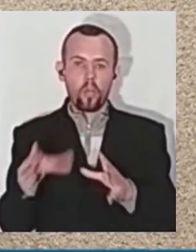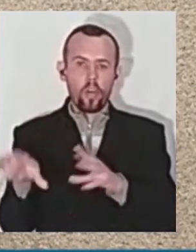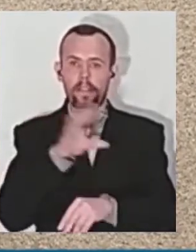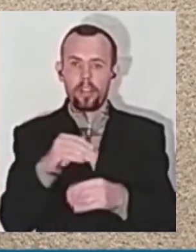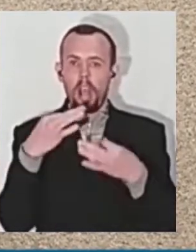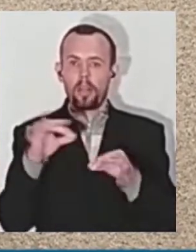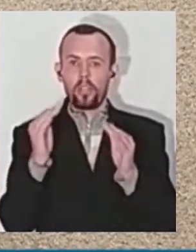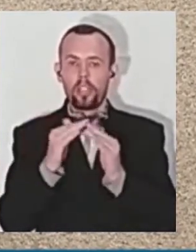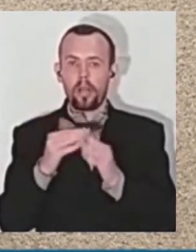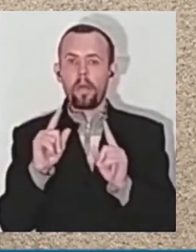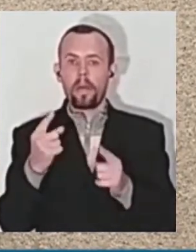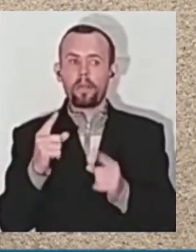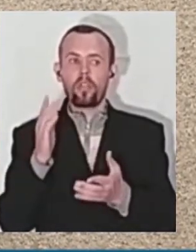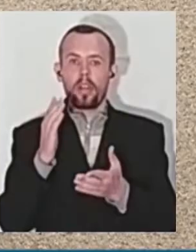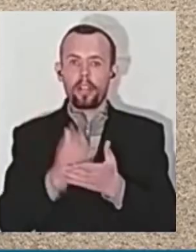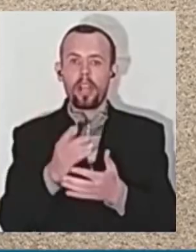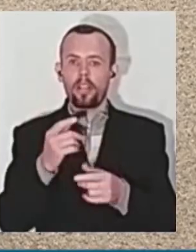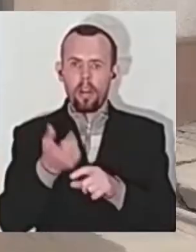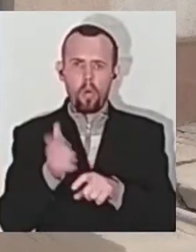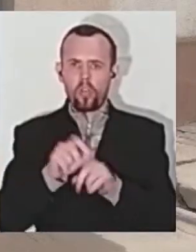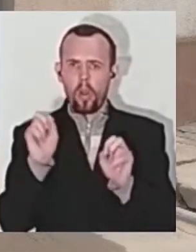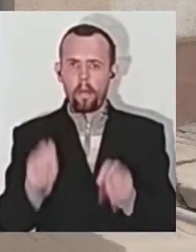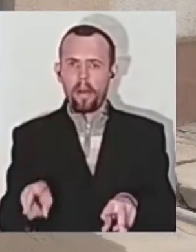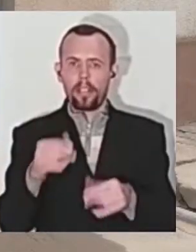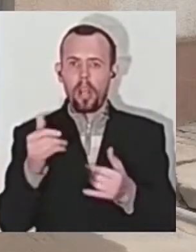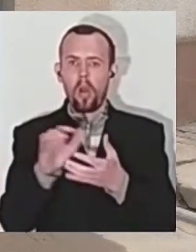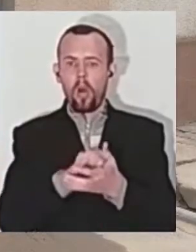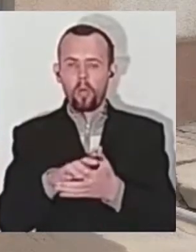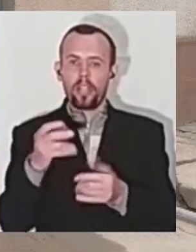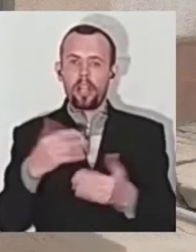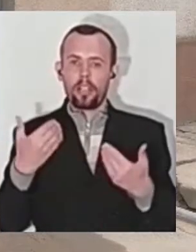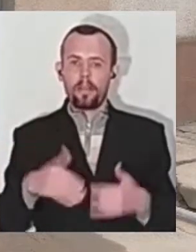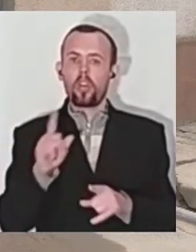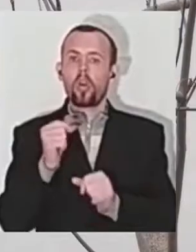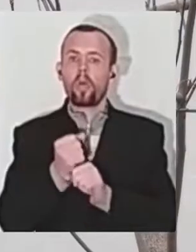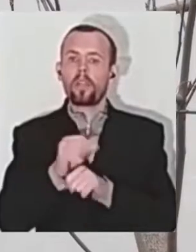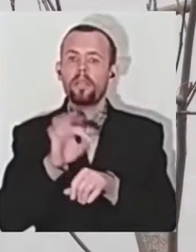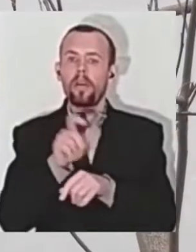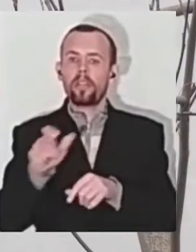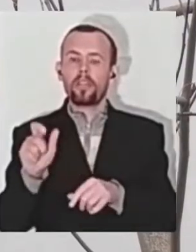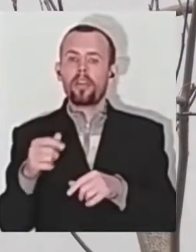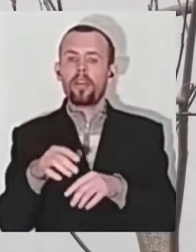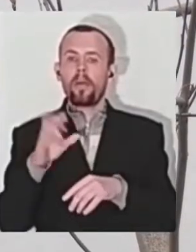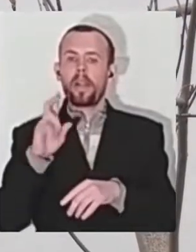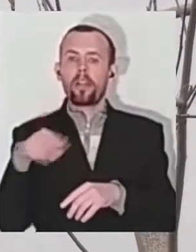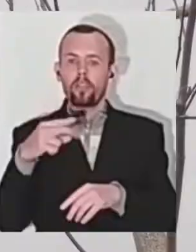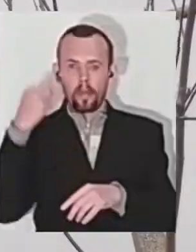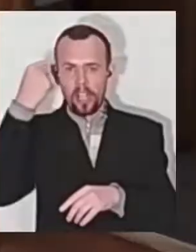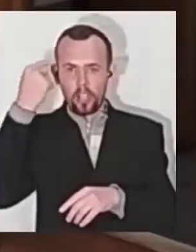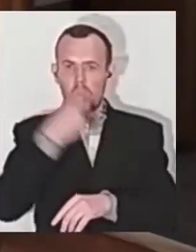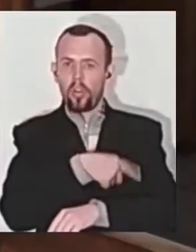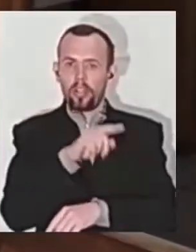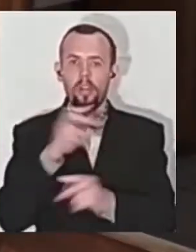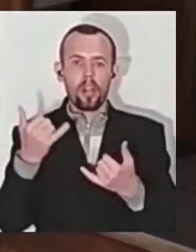тому що є особливо опасні для громадянства і для себе. Що робити з пацієнтами Білгородністровської психіатричної лікарні, наразі не